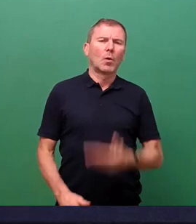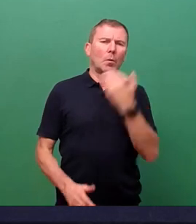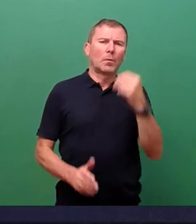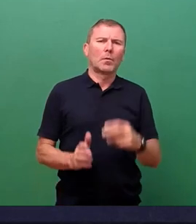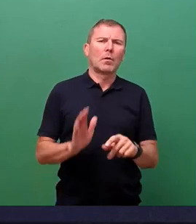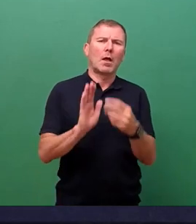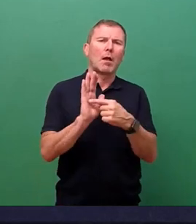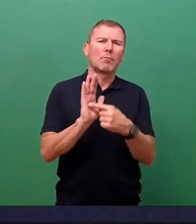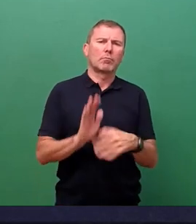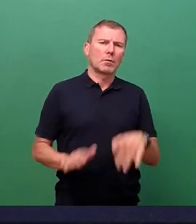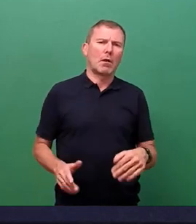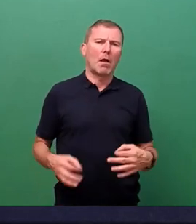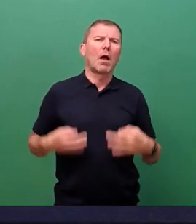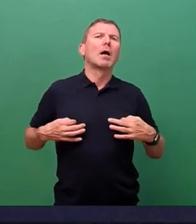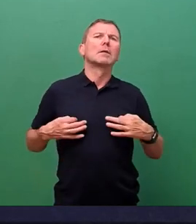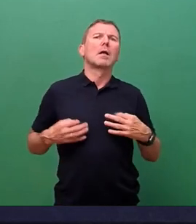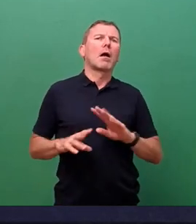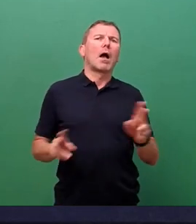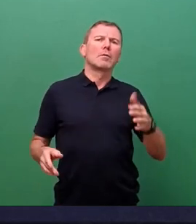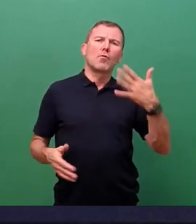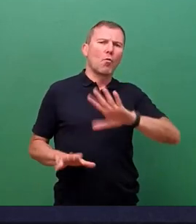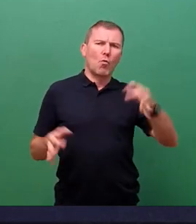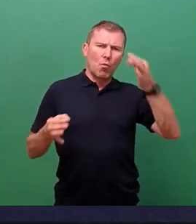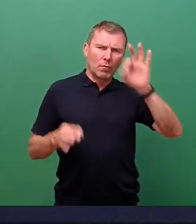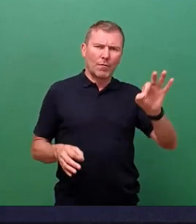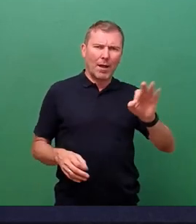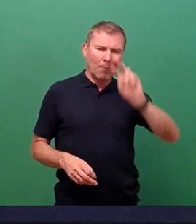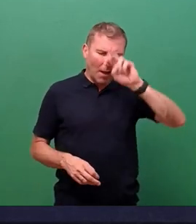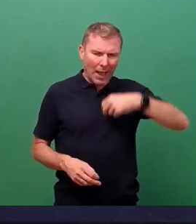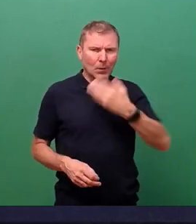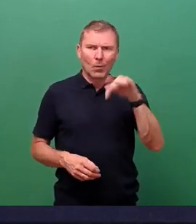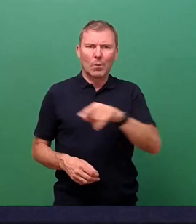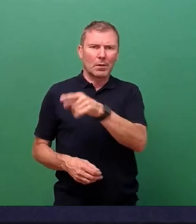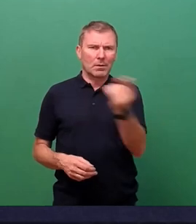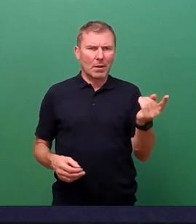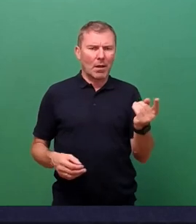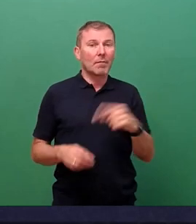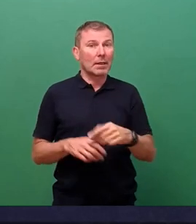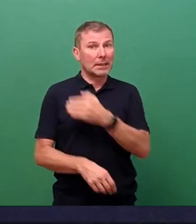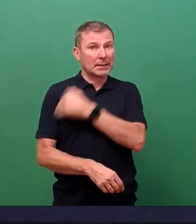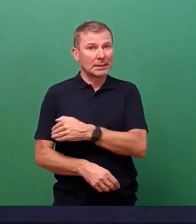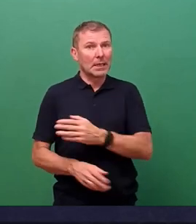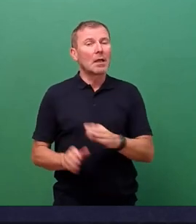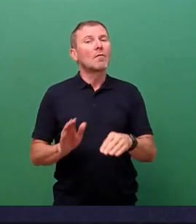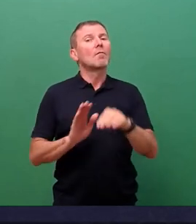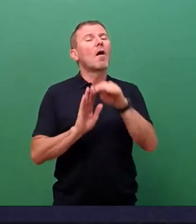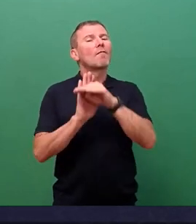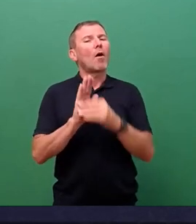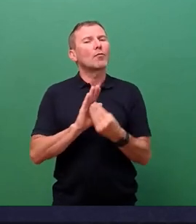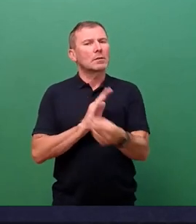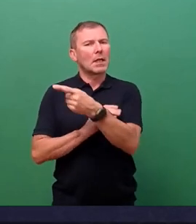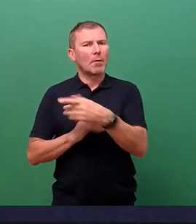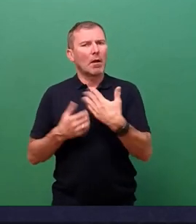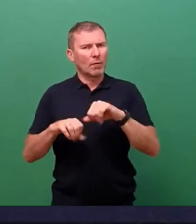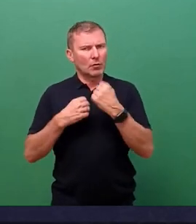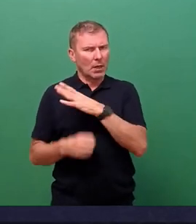Genau an diesem Eingeständnis fehlt es aber, solange auf der Seite des Verordnungsgebers die Überlegung besteht, diese